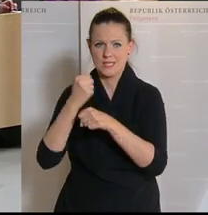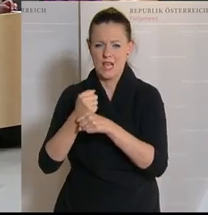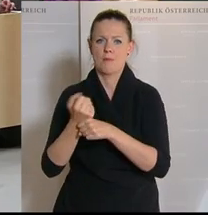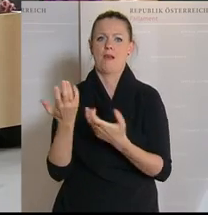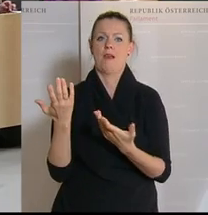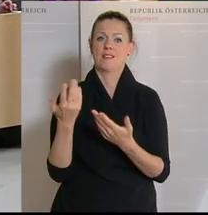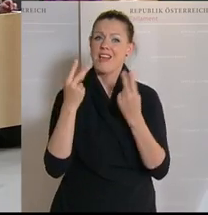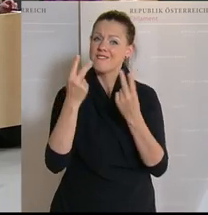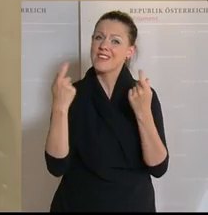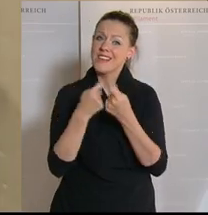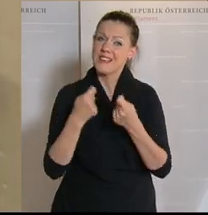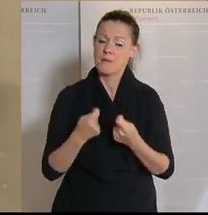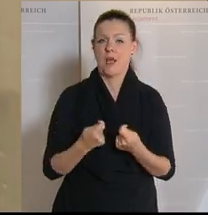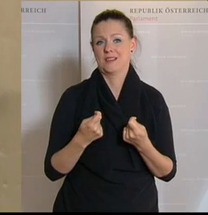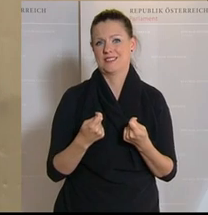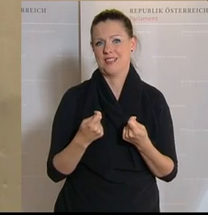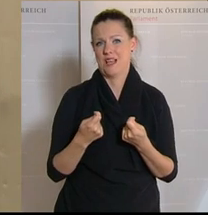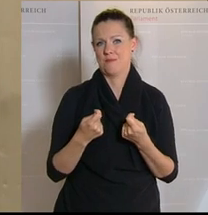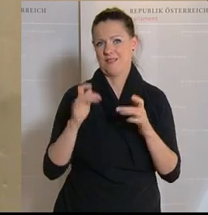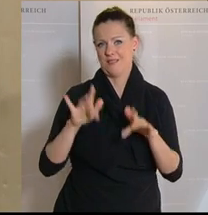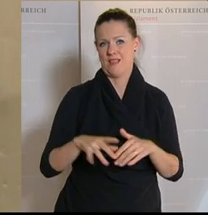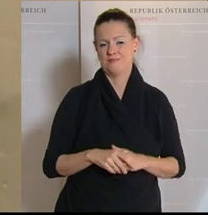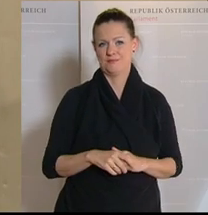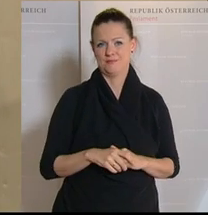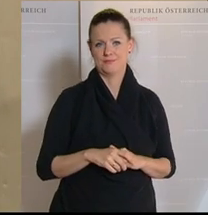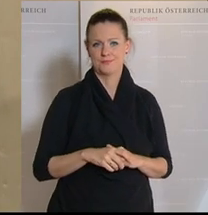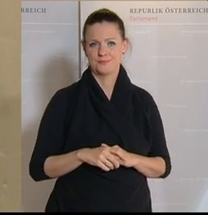Wirklich wichtige Maßnahmen, die hier gesetzt worden sind.